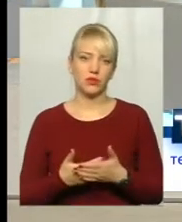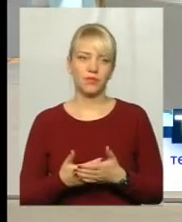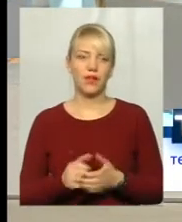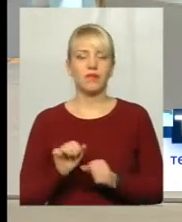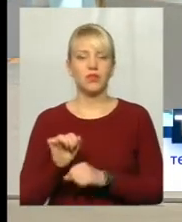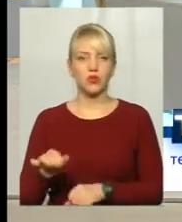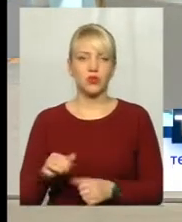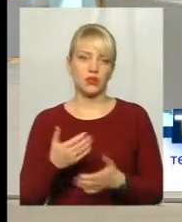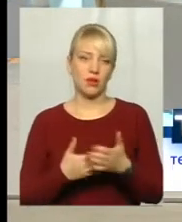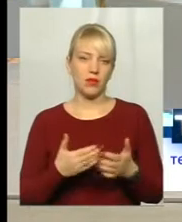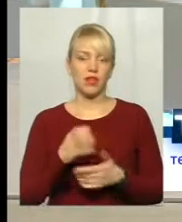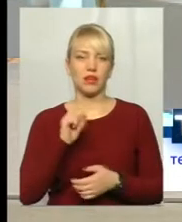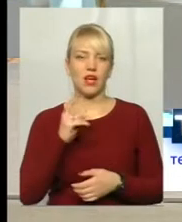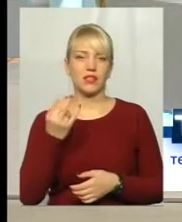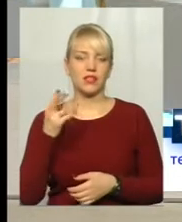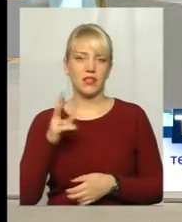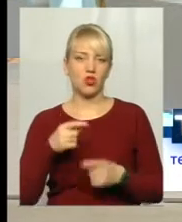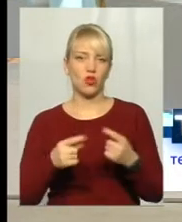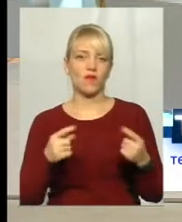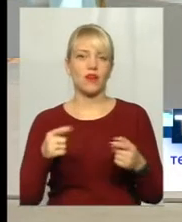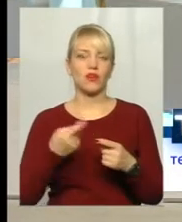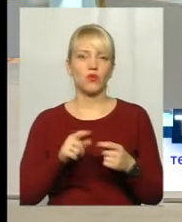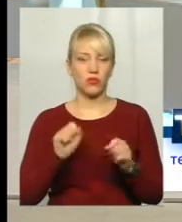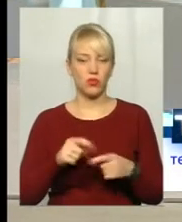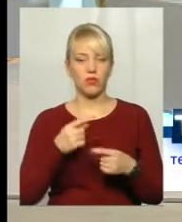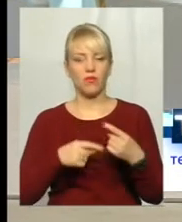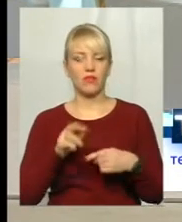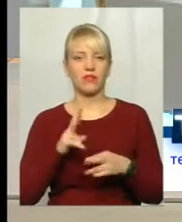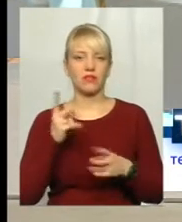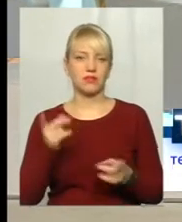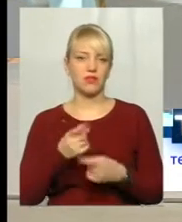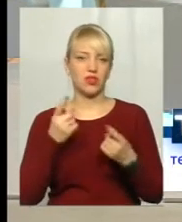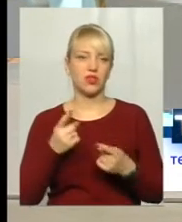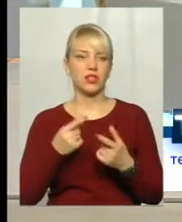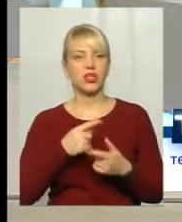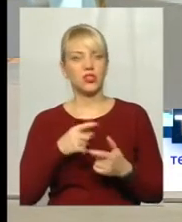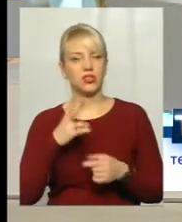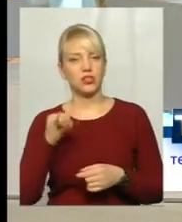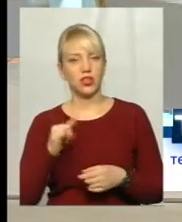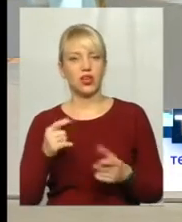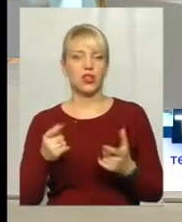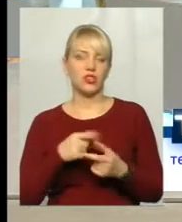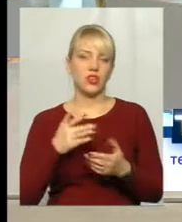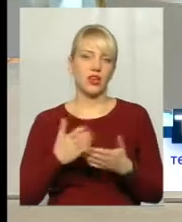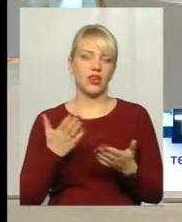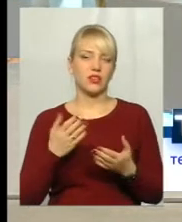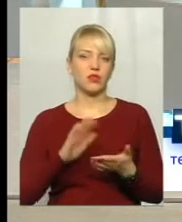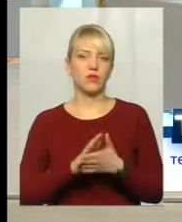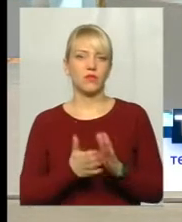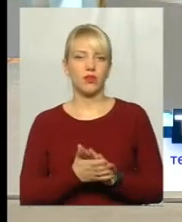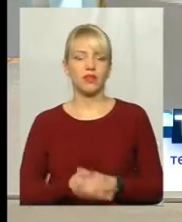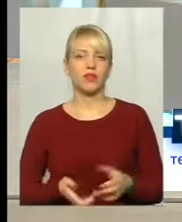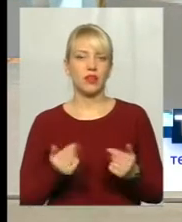відстояти. От, наприклад, акційний товар, його можна повернути, як звичайний, чи ні? Чи є якісь умови? Так, дійсно,